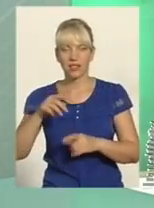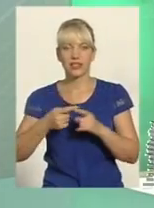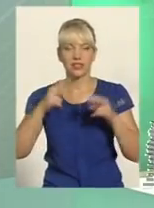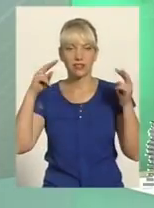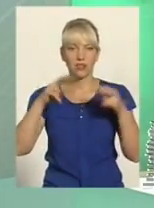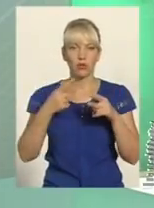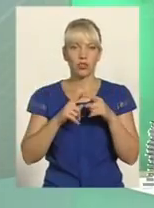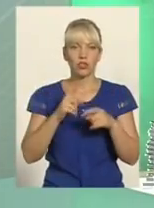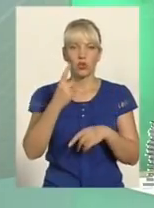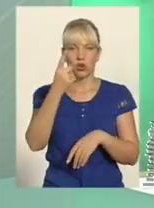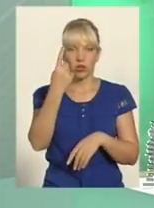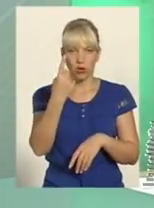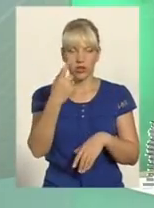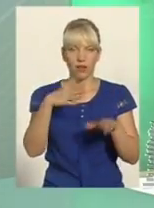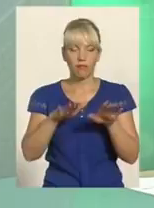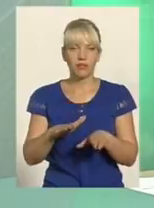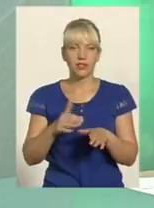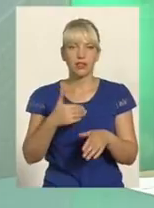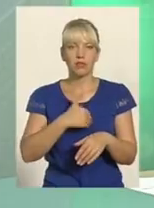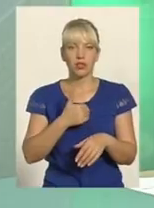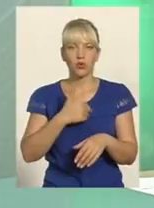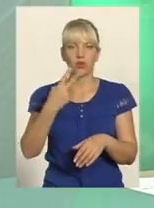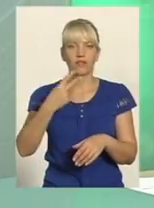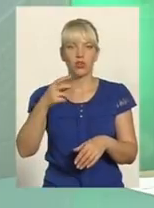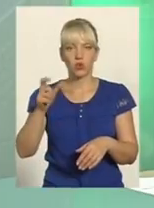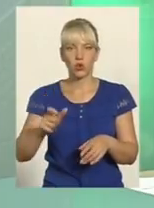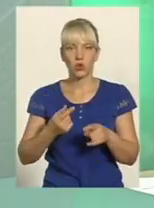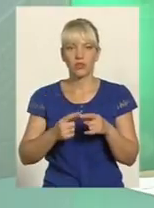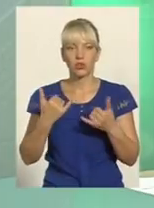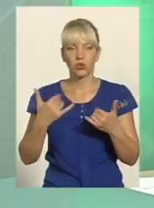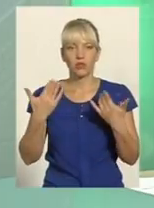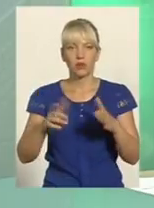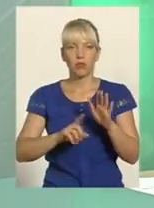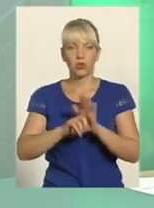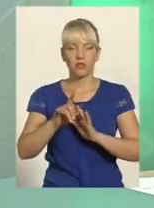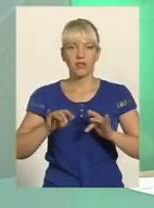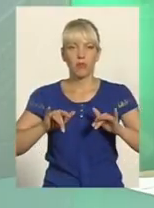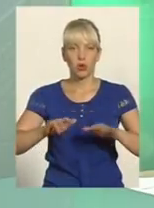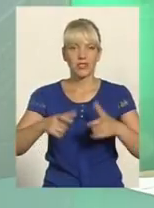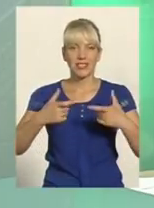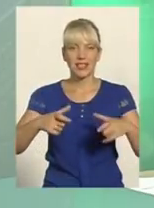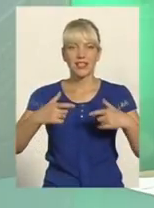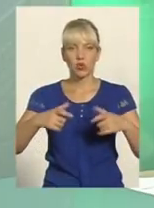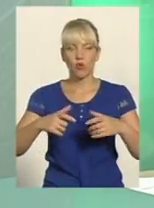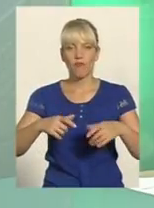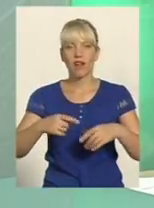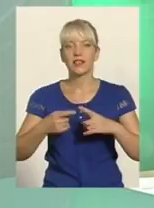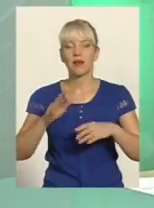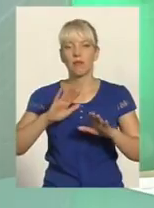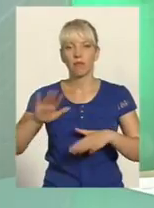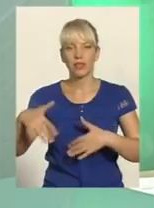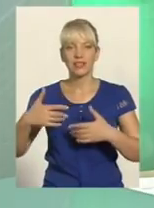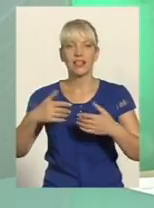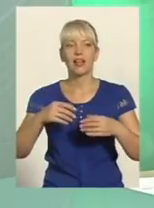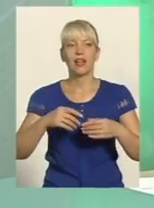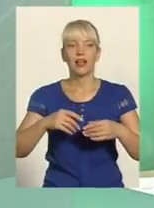чоловік на одне місце Сьогоднішній день вже розпочався процес тестування. Після процесу тестування всіх 5